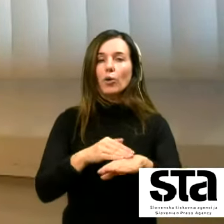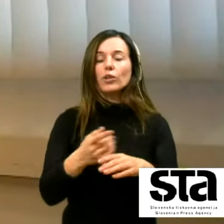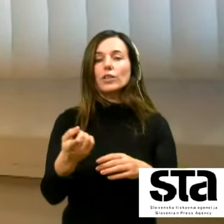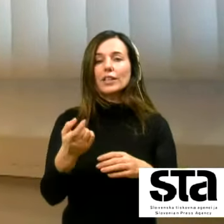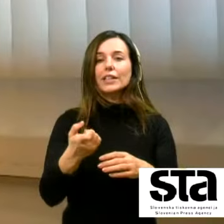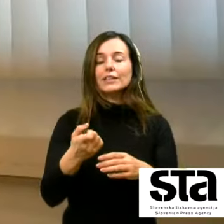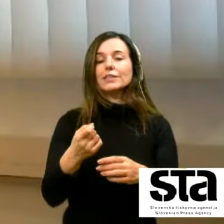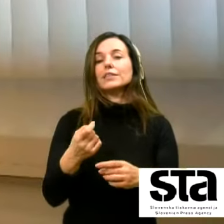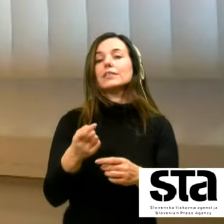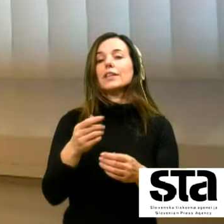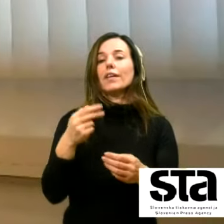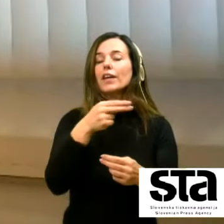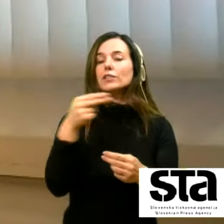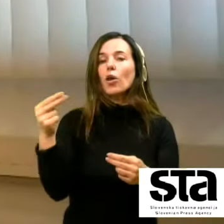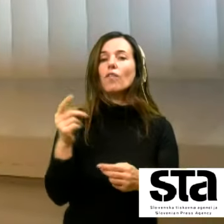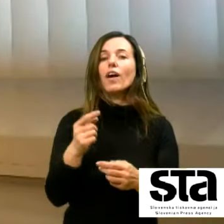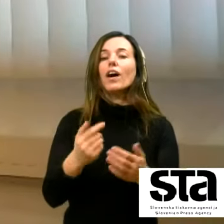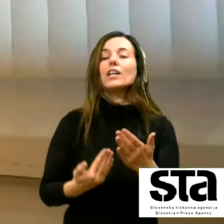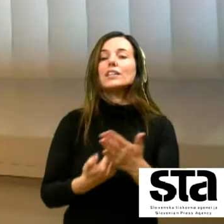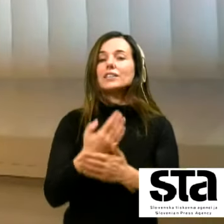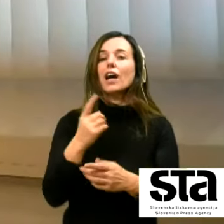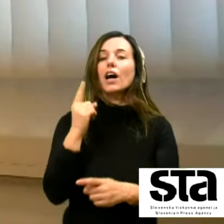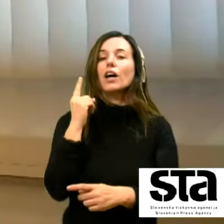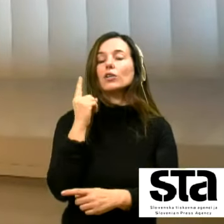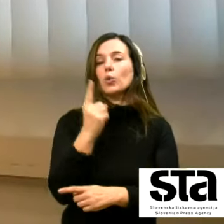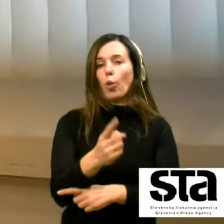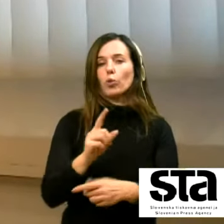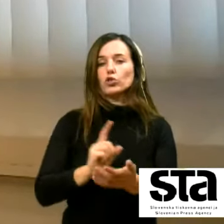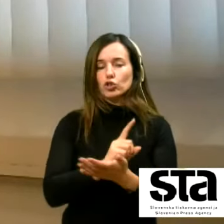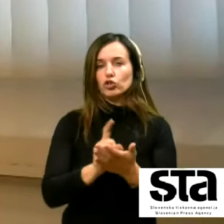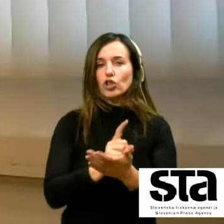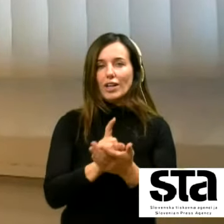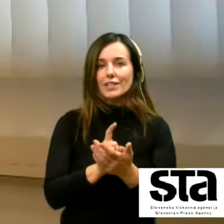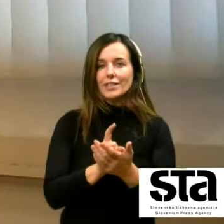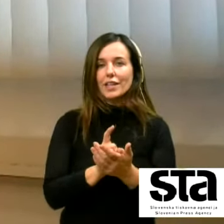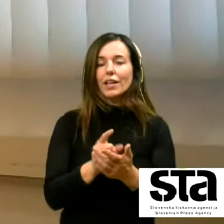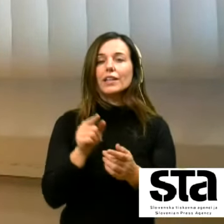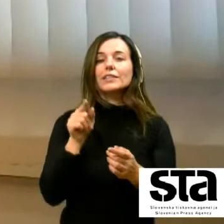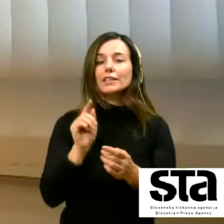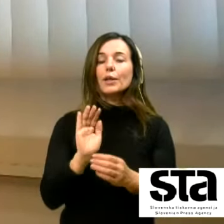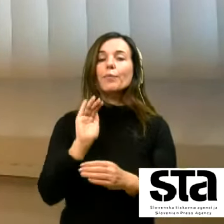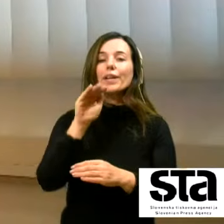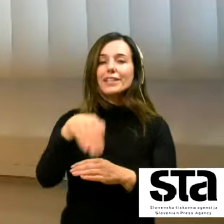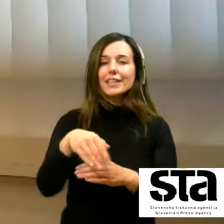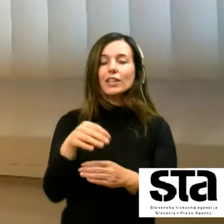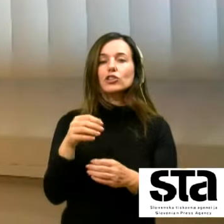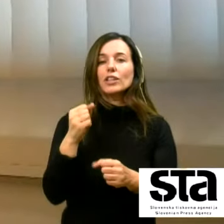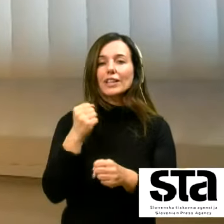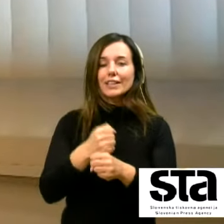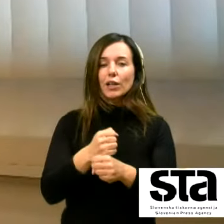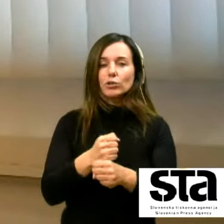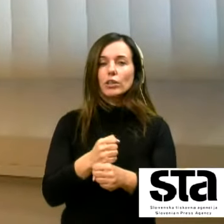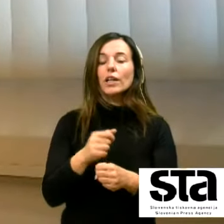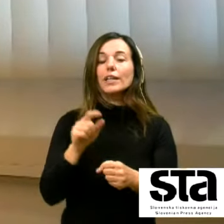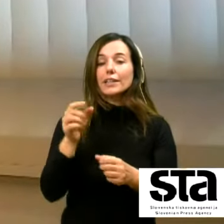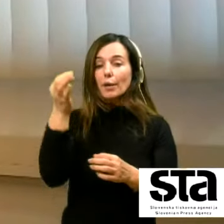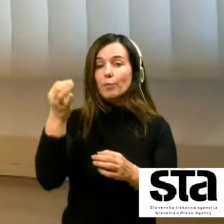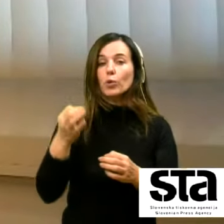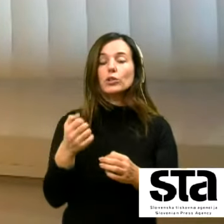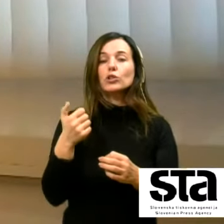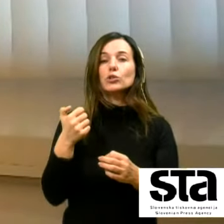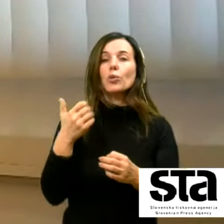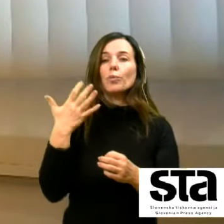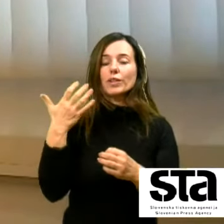poselitev zadovoljčen čas če vsem v odstotkih pa vem za te presežne delice je ta odstotek kar 165